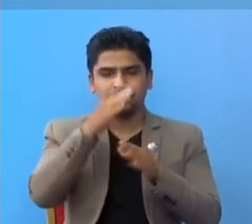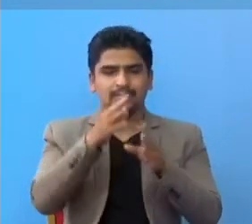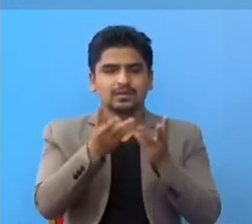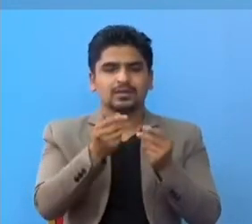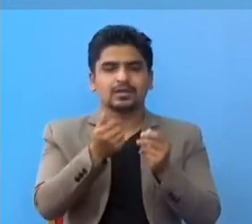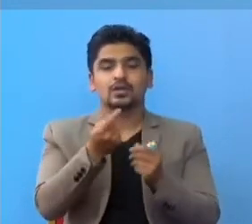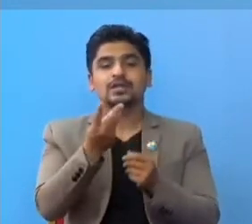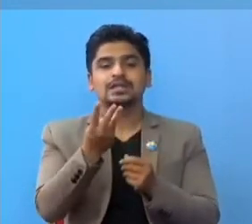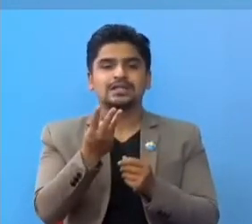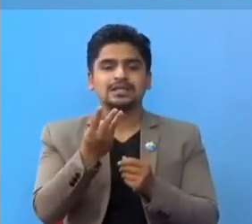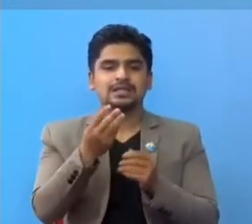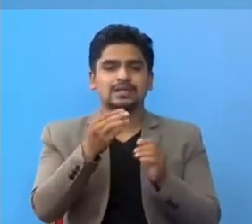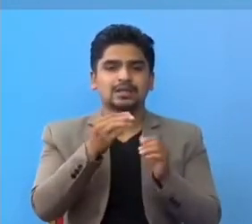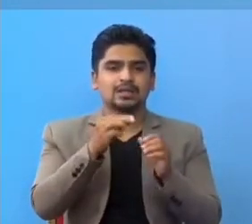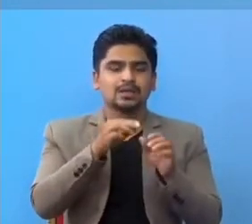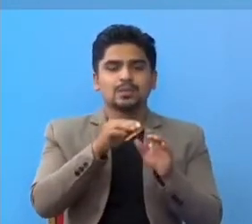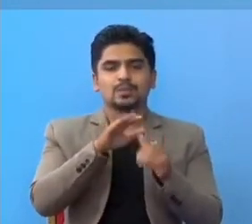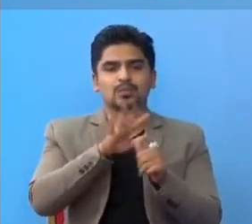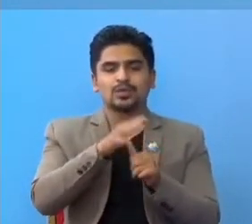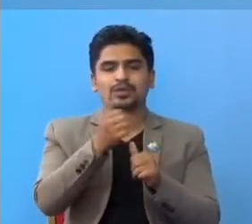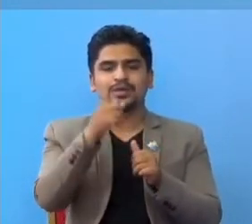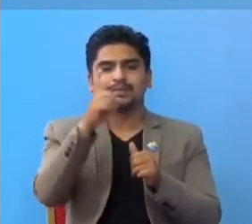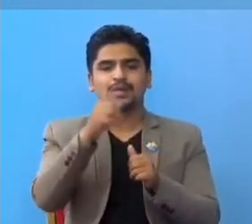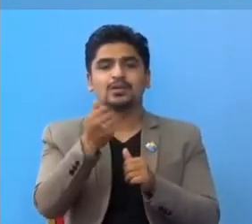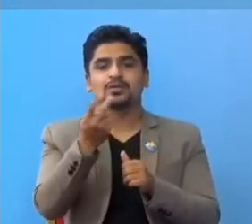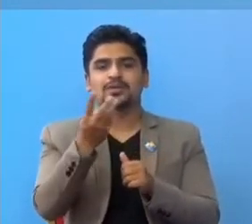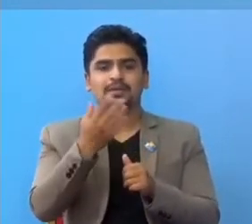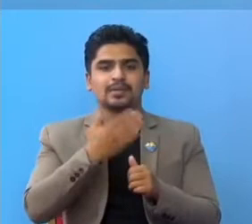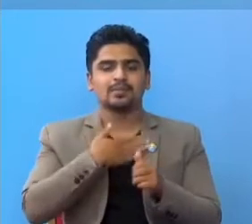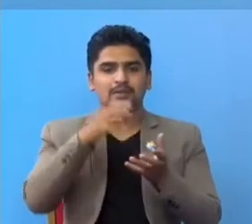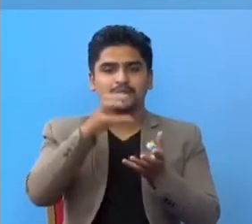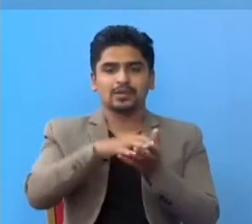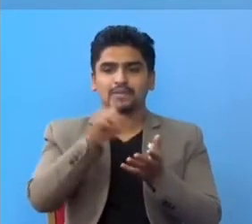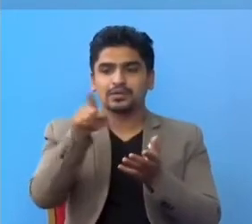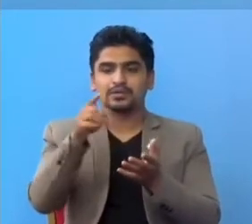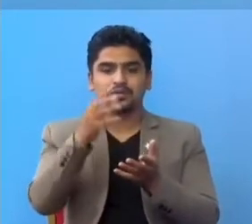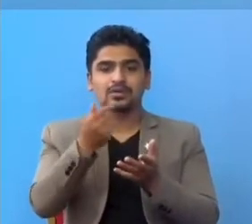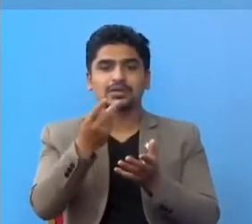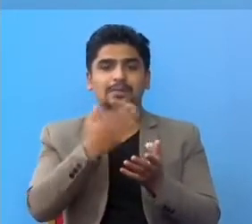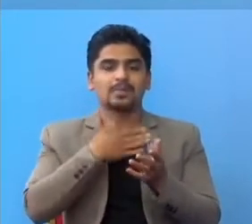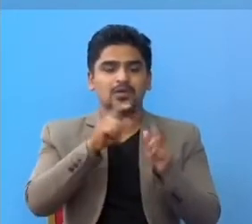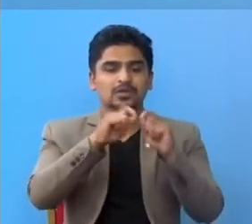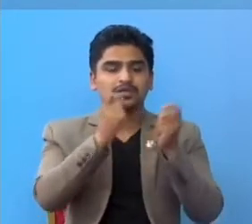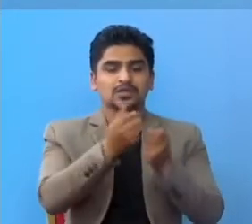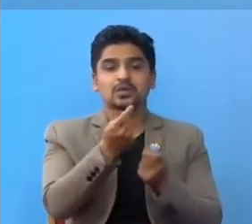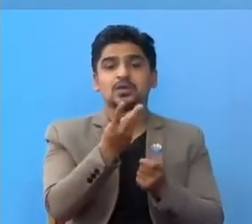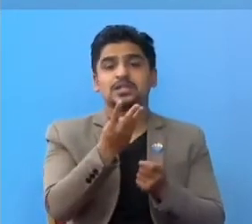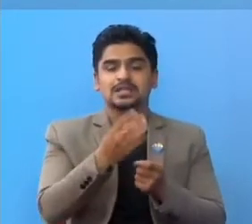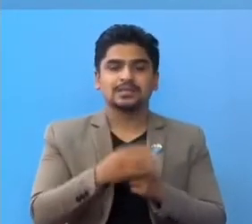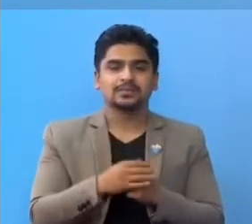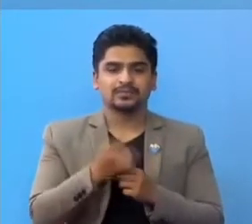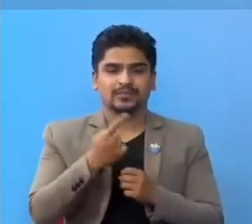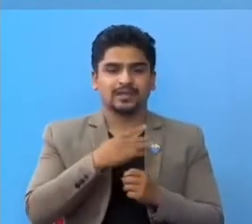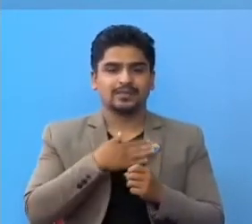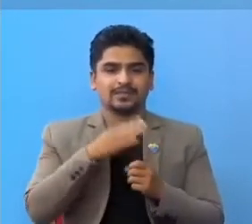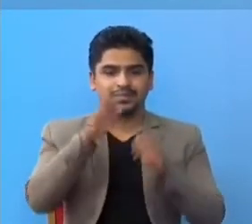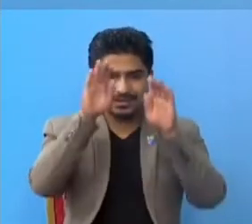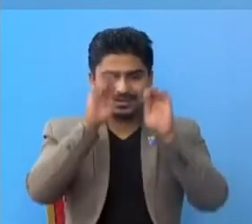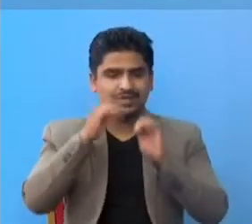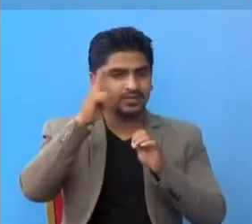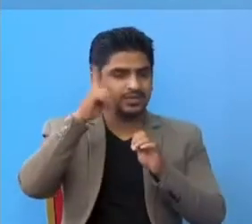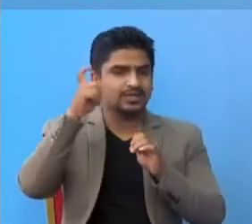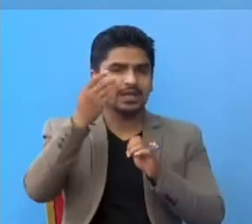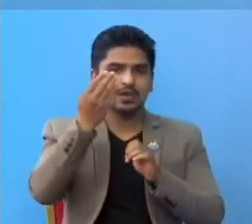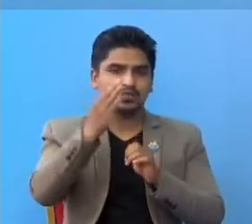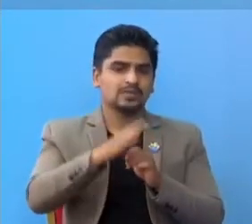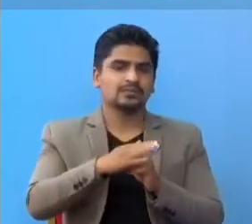को संख्या कती, मोरंग मां कती, बागलुंको कती, मेरो ठांग को कती, तेसमा पनी मेरो छेत्रको कती हामरो चासोर चिन्ता रहन